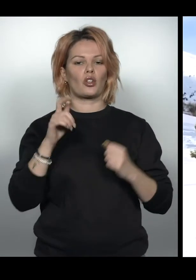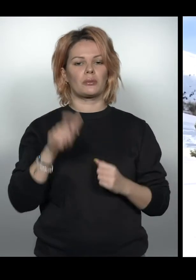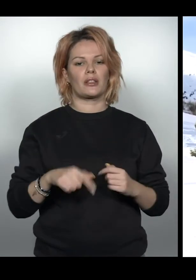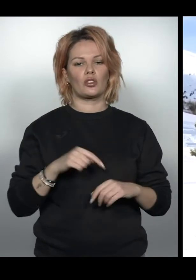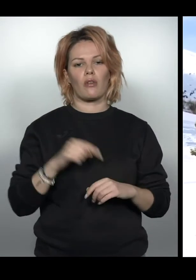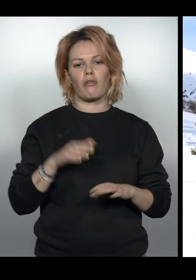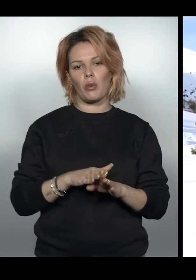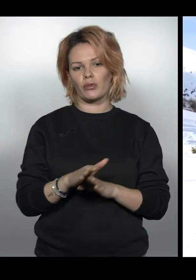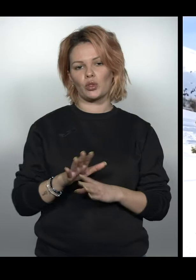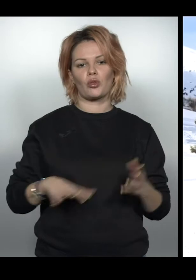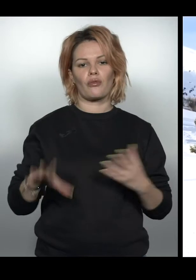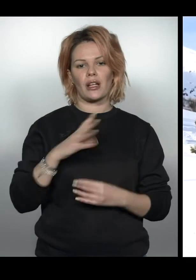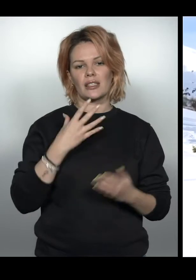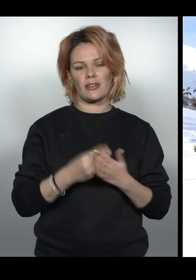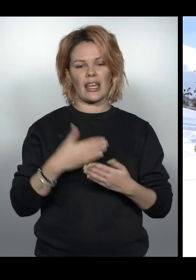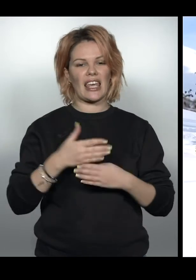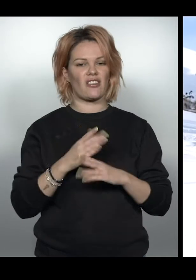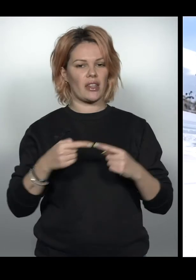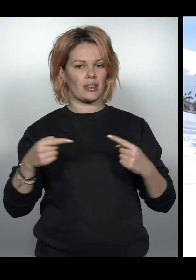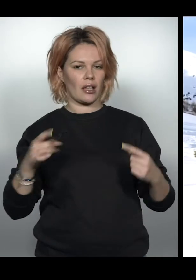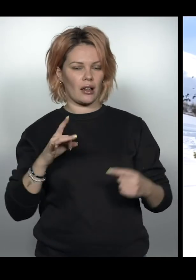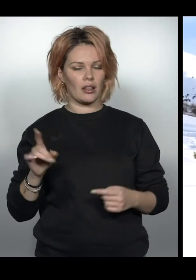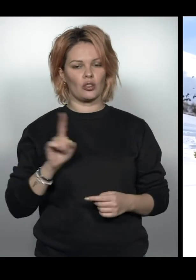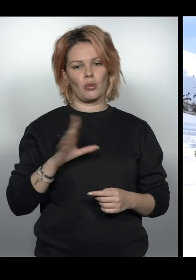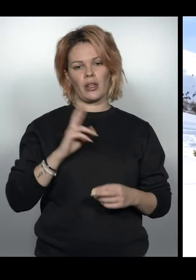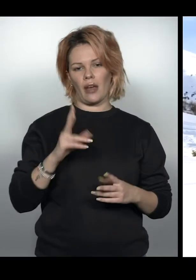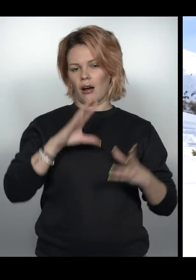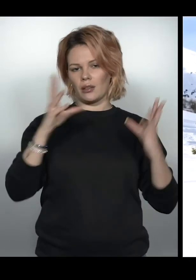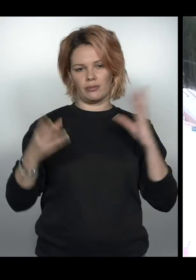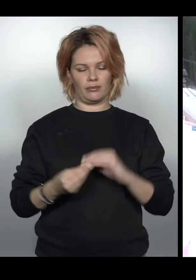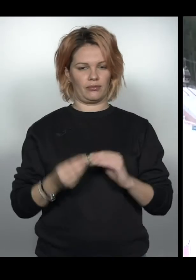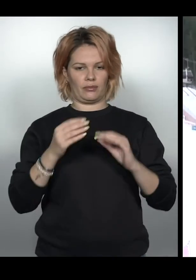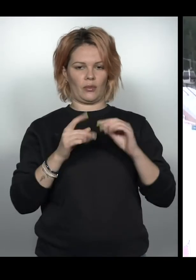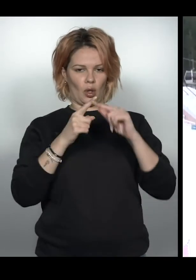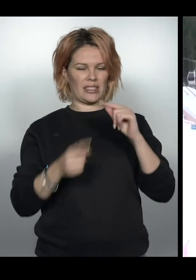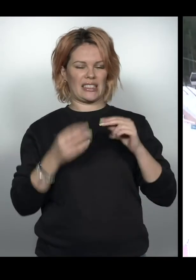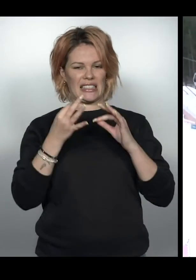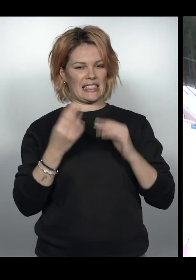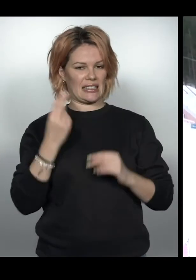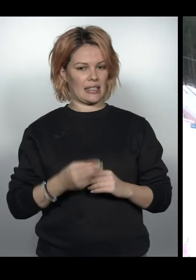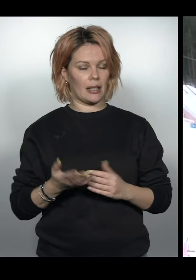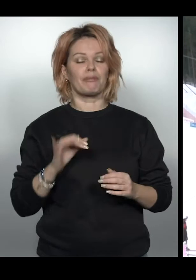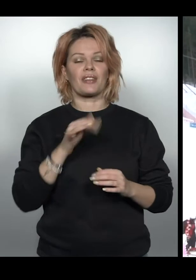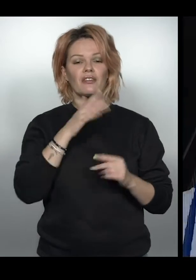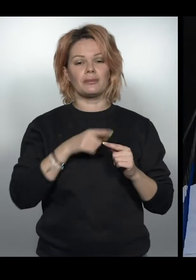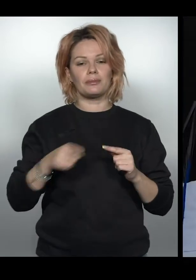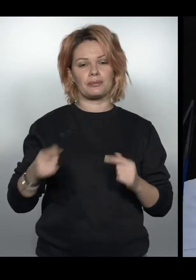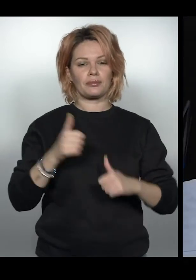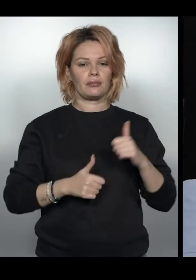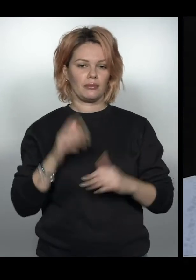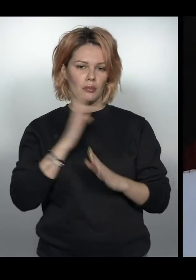повністю весь свій інвентар, щоб воно було як одне ціле спортсменам. У самісінький день стартів погода